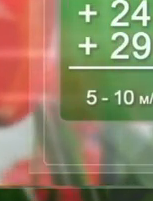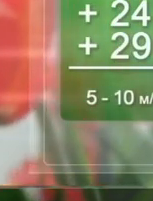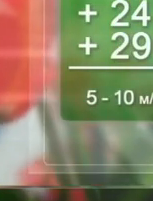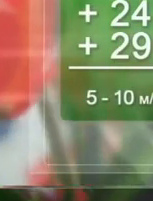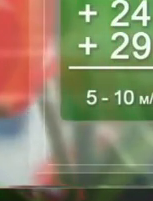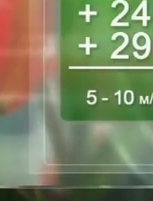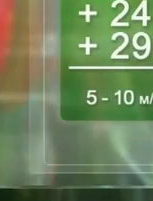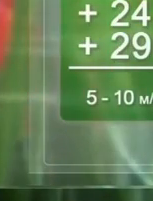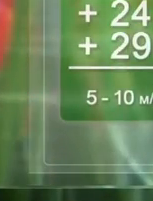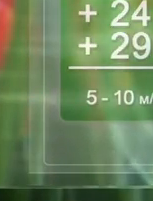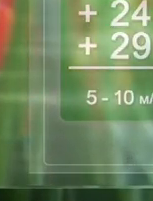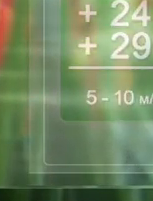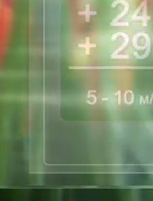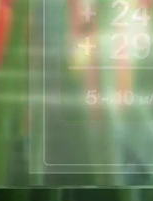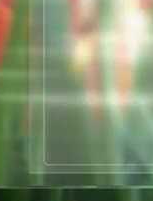-30 тепла.